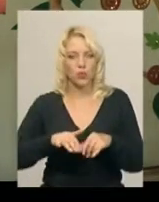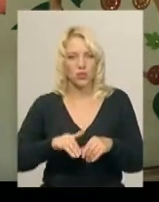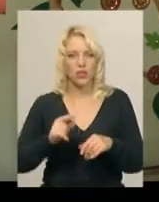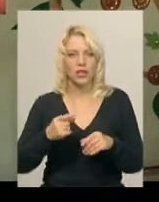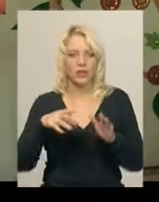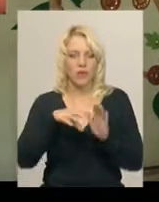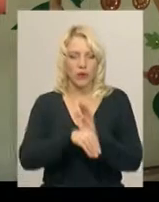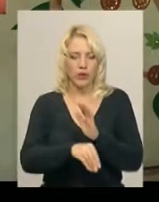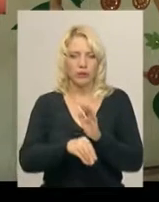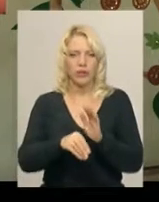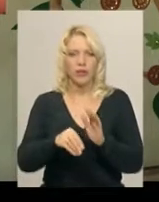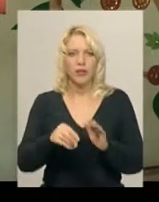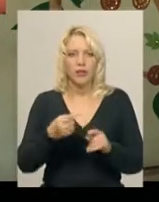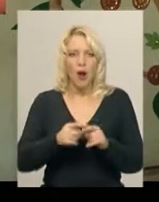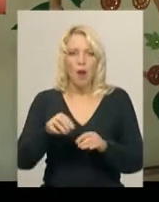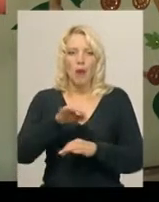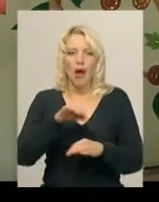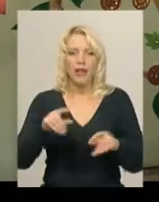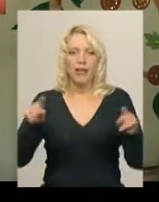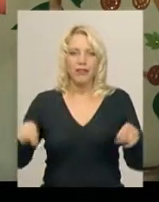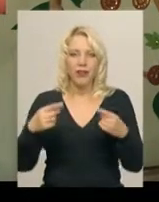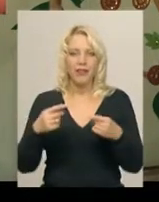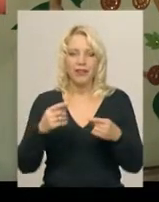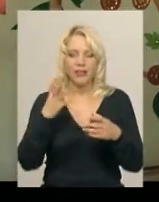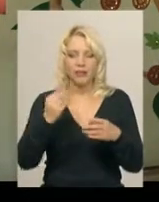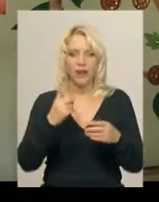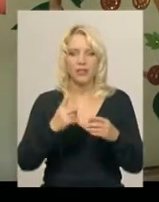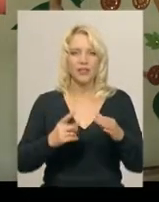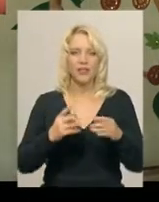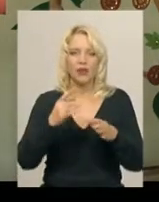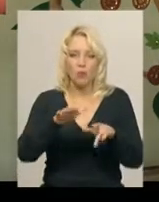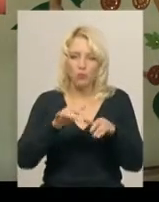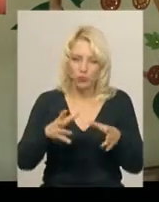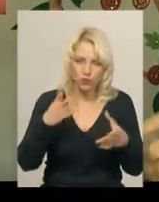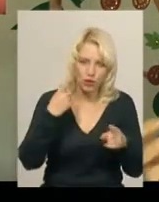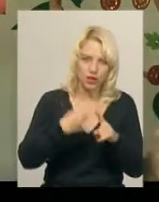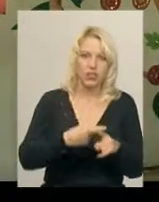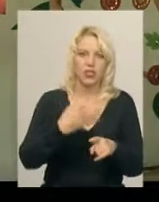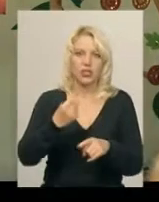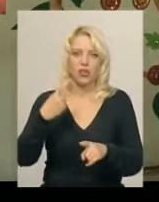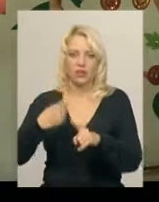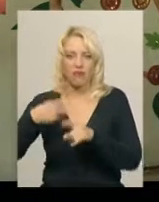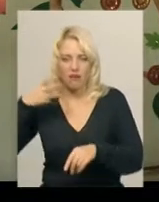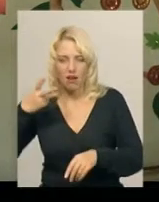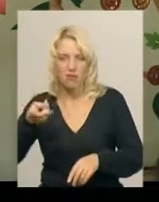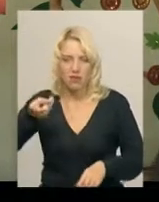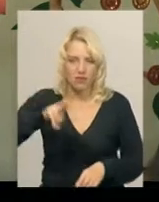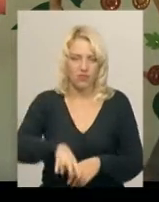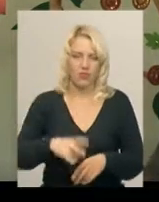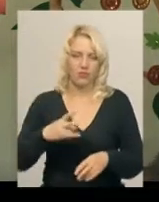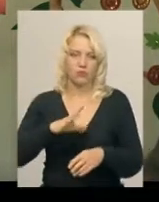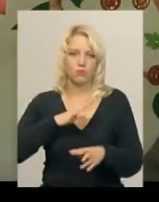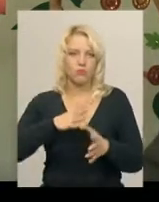само в рамках цього проєкту ми хочемо створити стратив, ще один комп'ютер, камеру, щоб це вже можна було знімати в дві камери, щоб це було більш професійно,